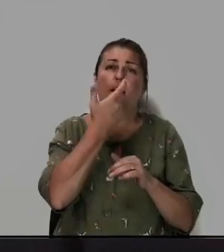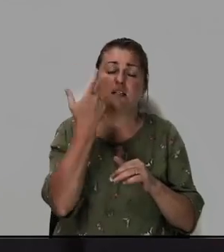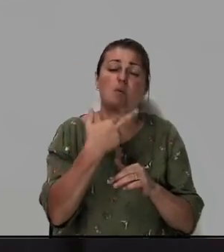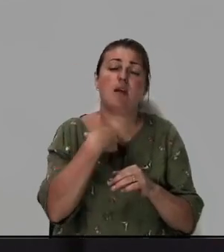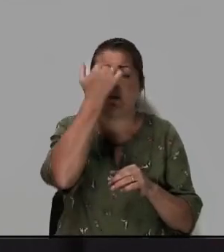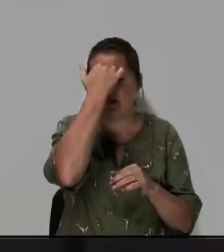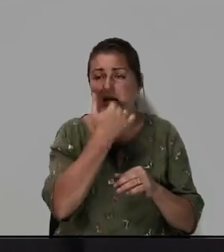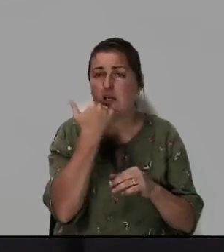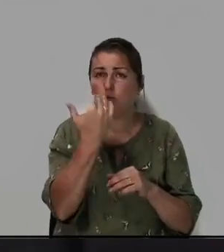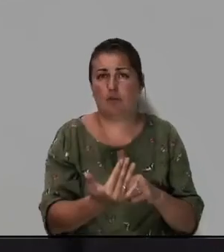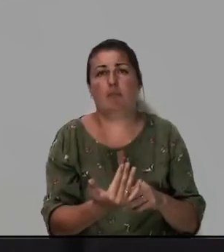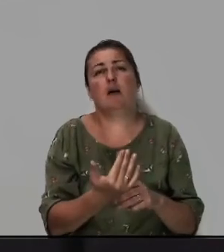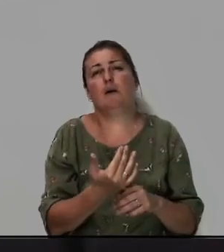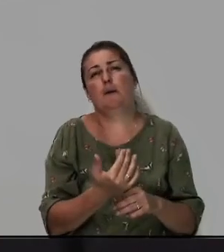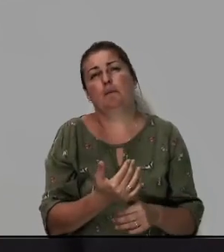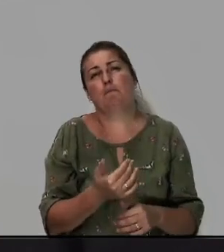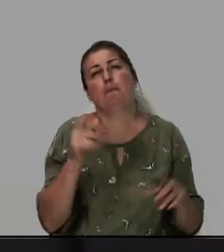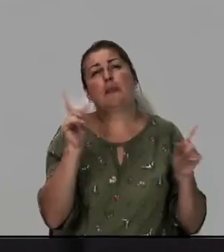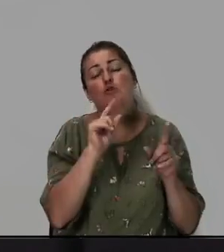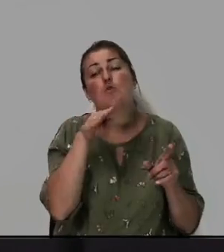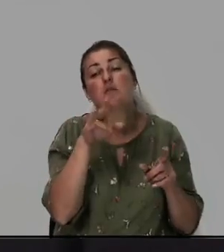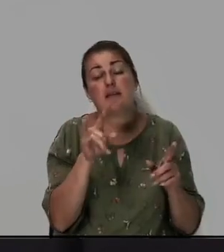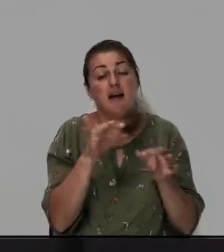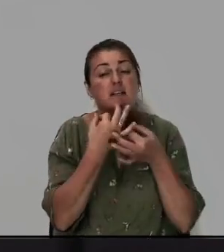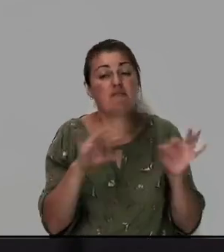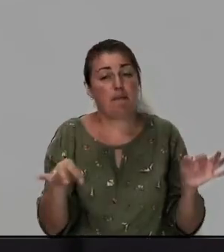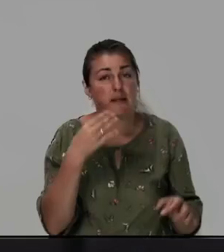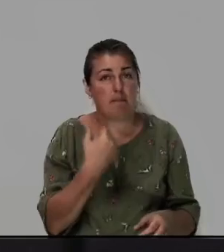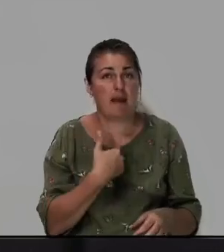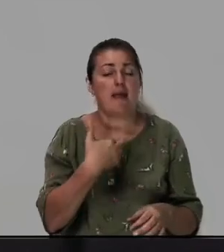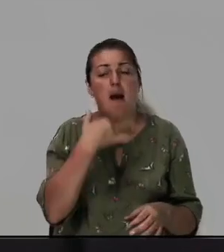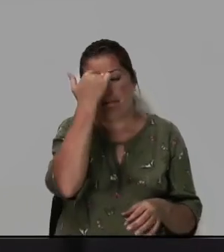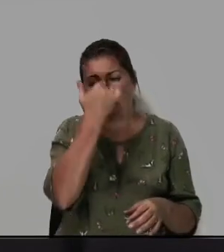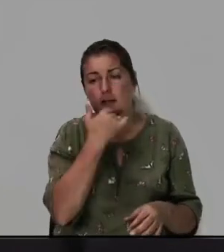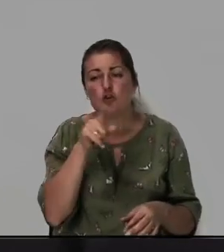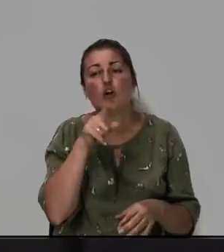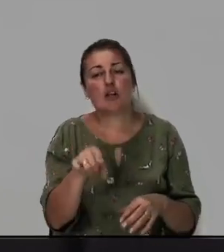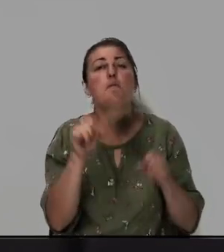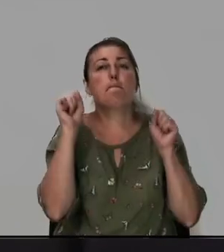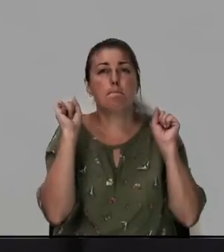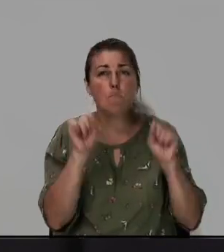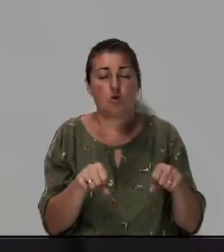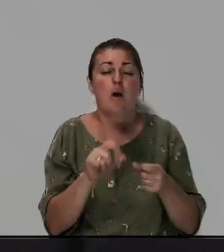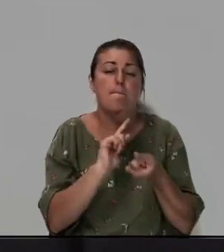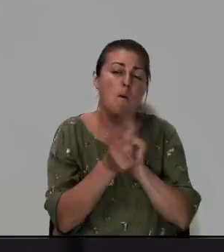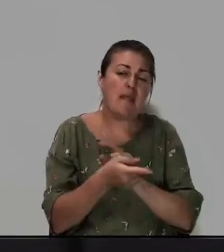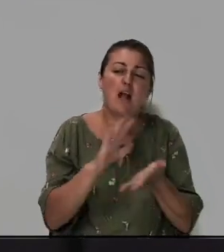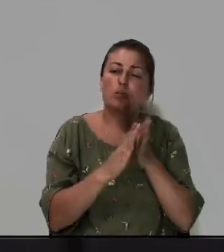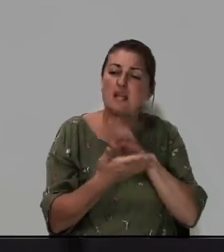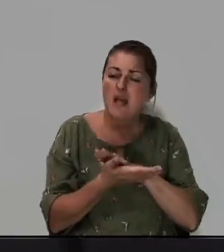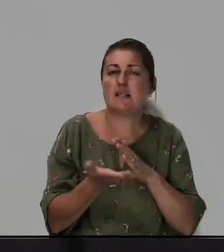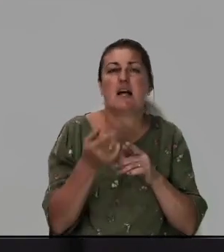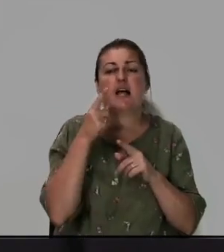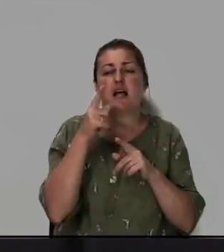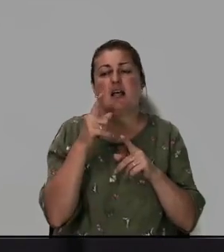благодарю Тебя, что Ты освободил меня. Я благодарю, что Ты можешь поменять обстоятельства